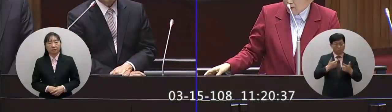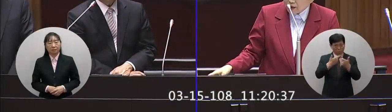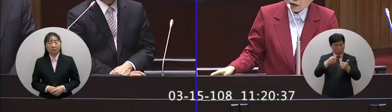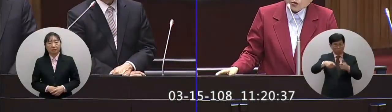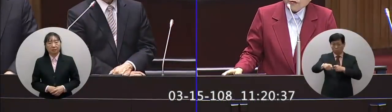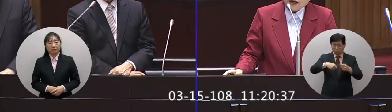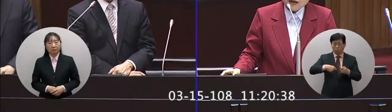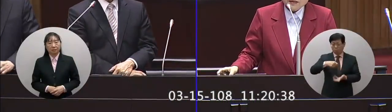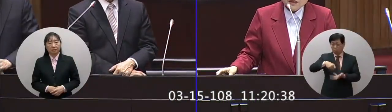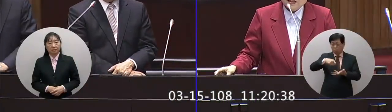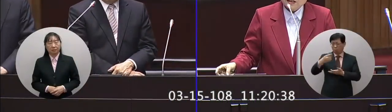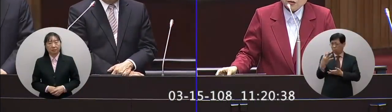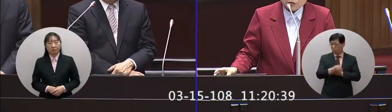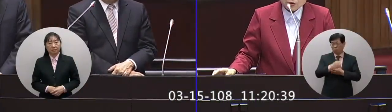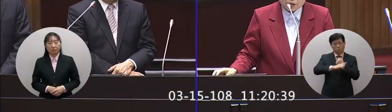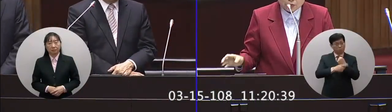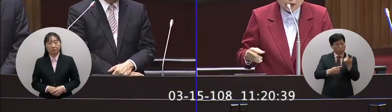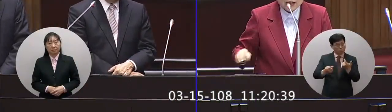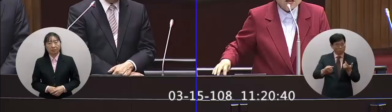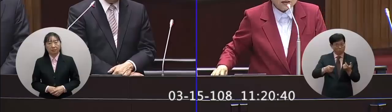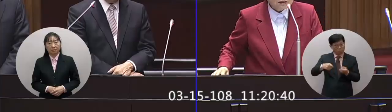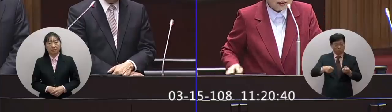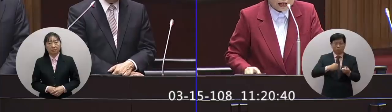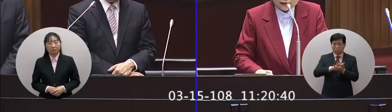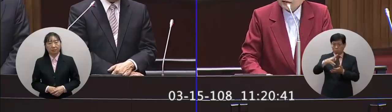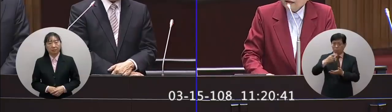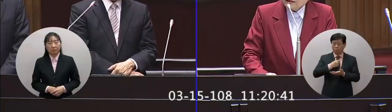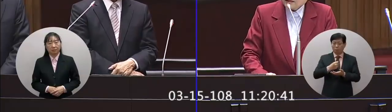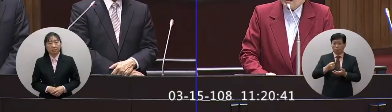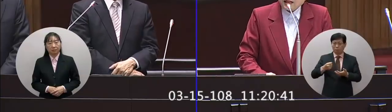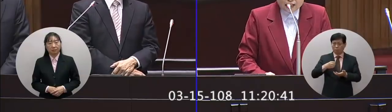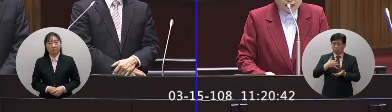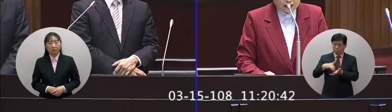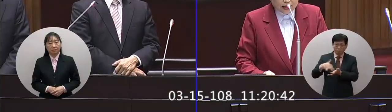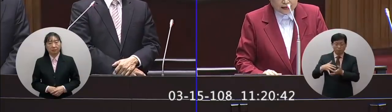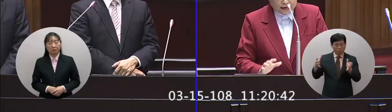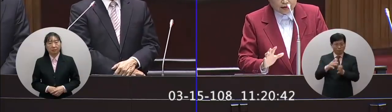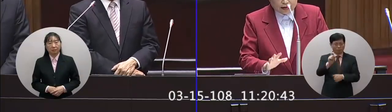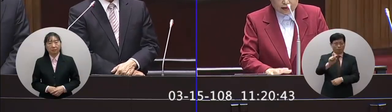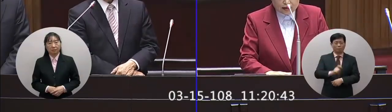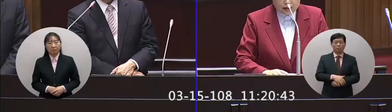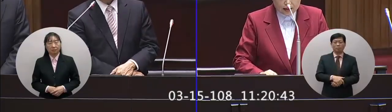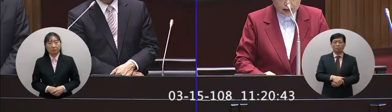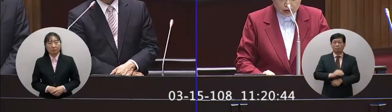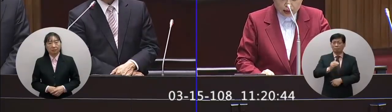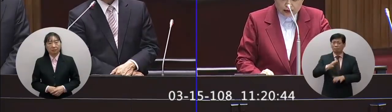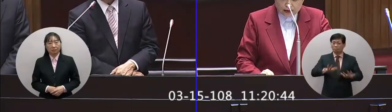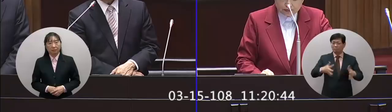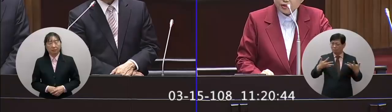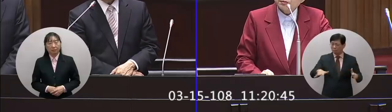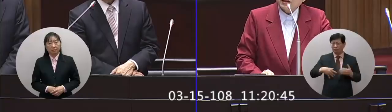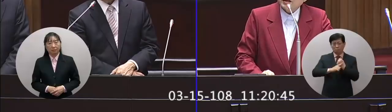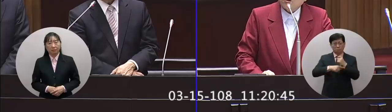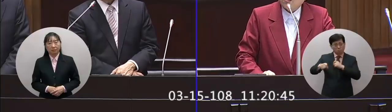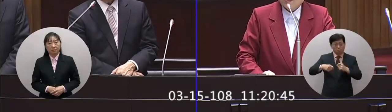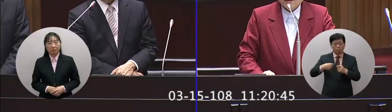延提了非常多的法案前前總總,以及未來要提的法案這個將近十個案子但是現在很多案